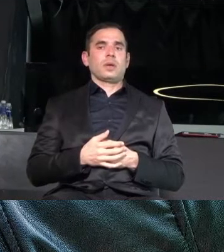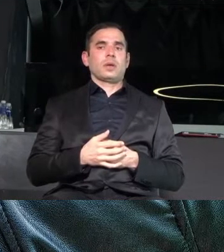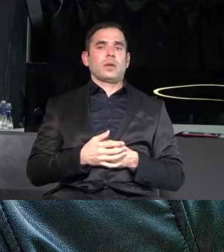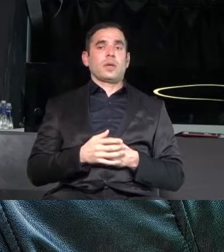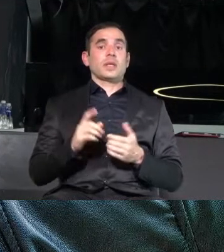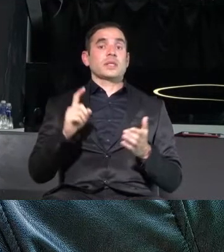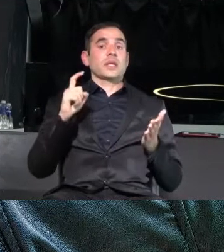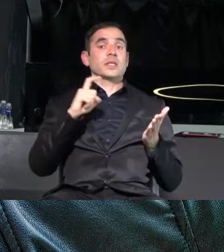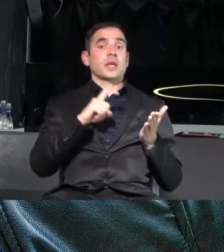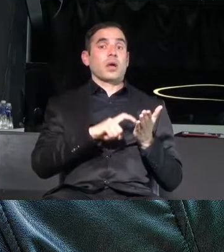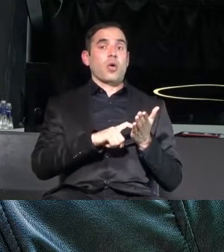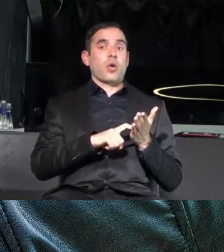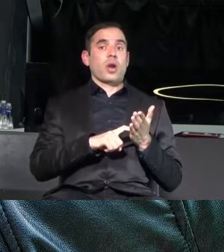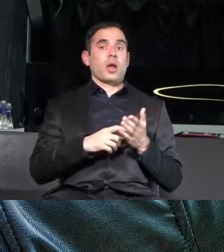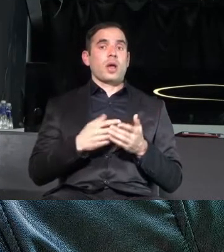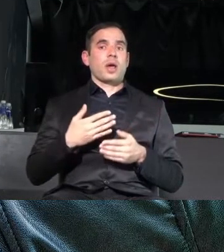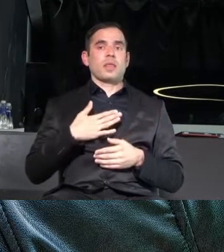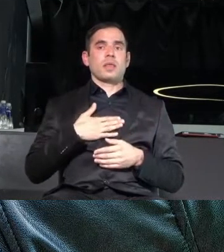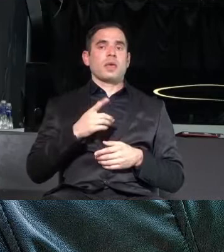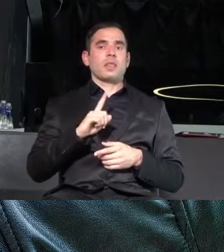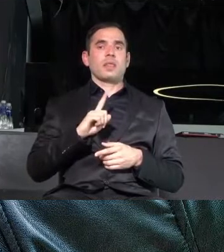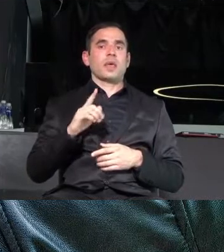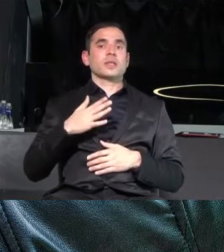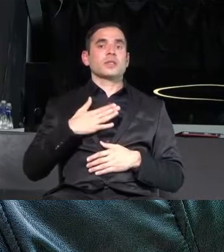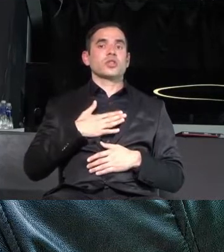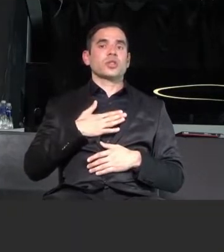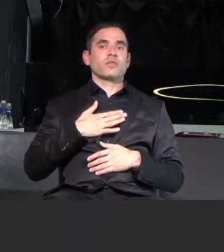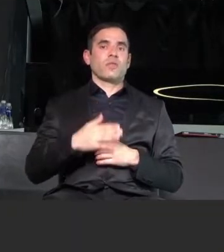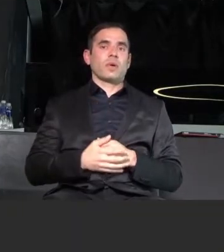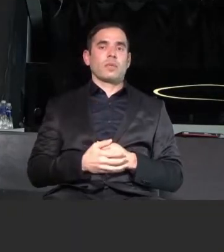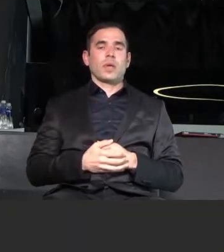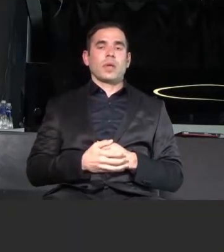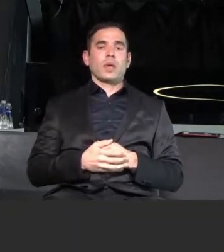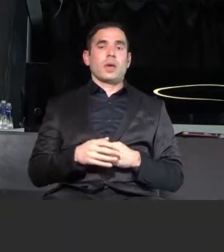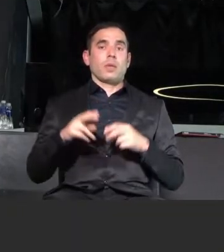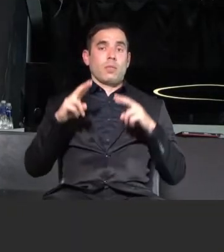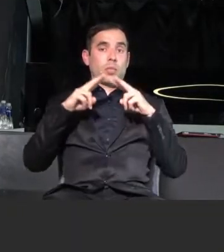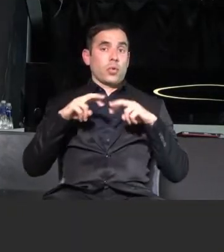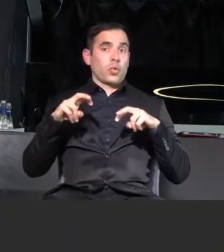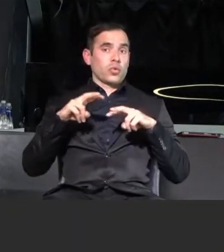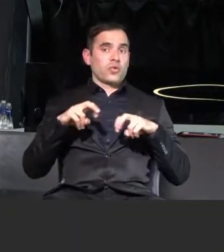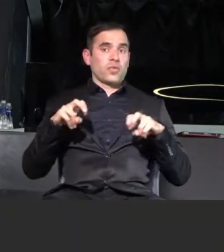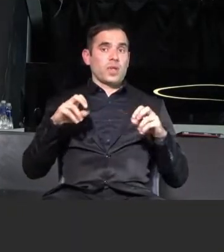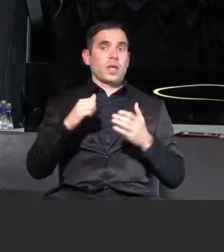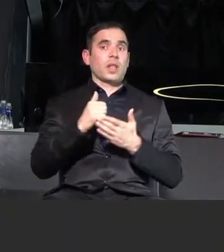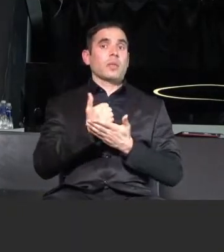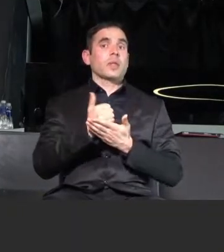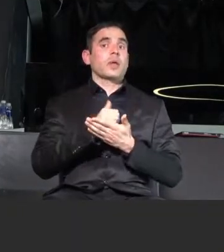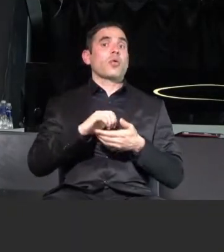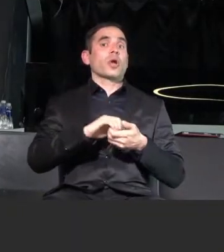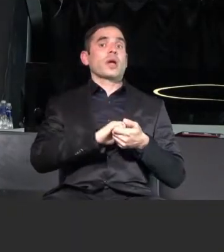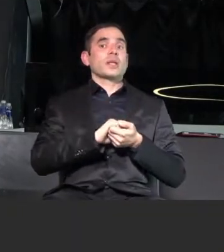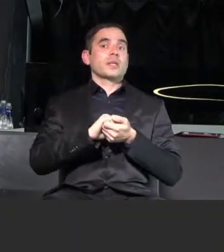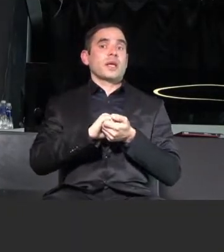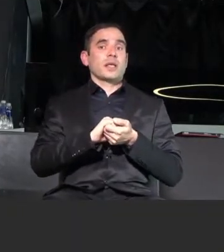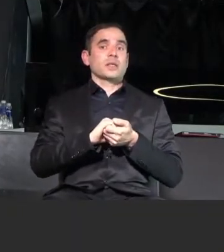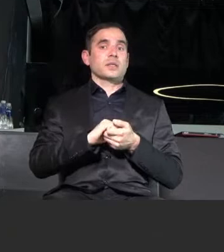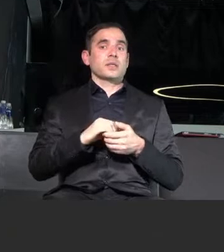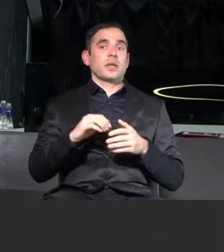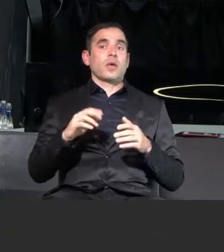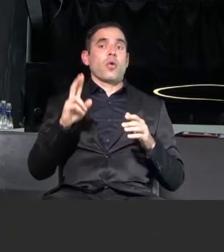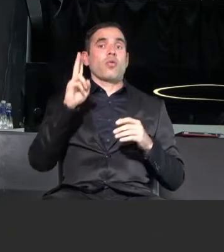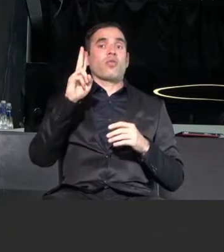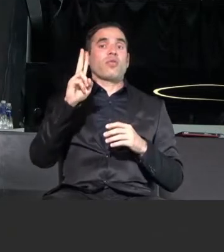закона ние не съществуваме. проучване на Лъгбата организация действие от 2018